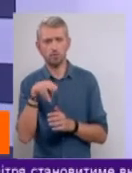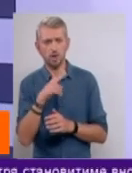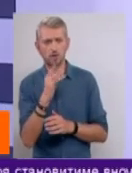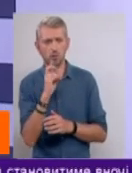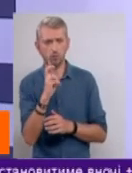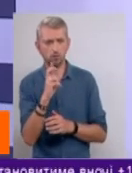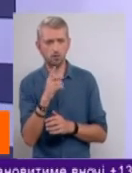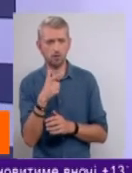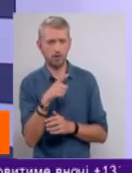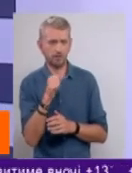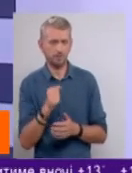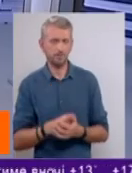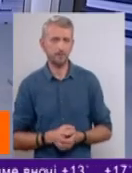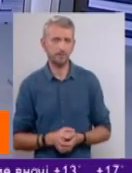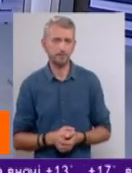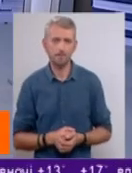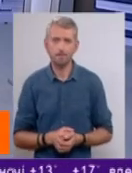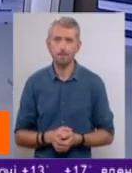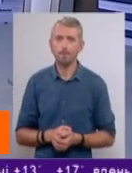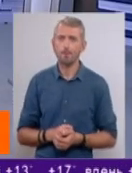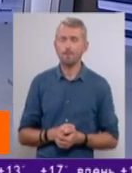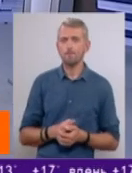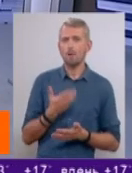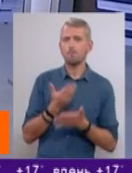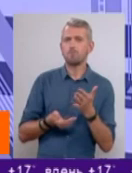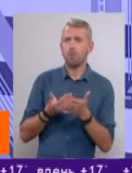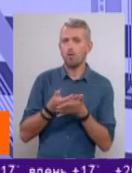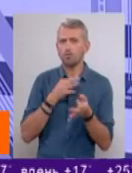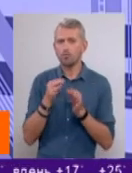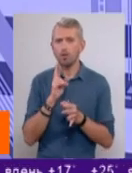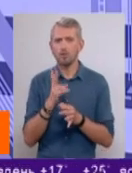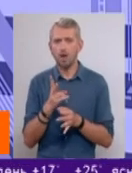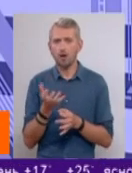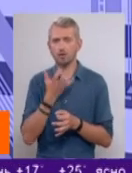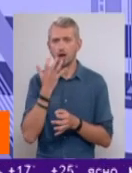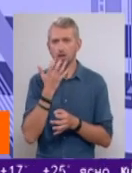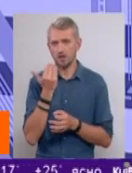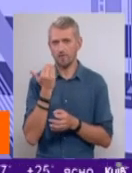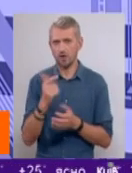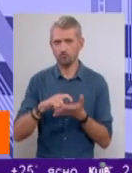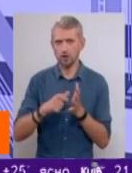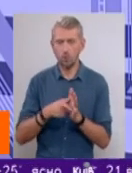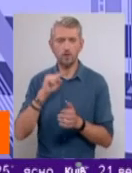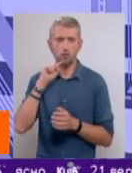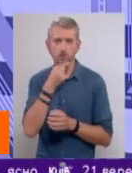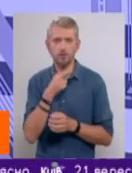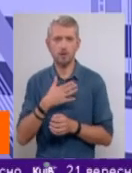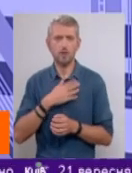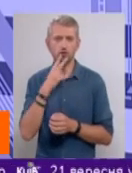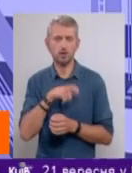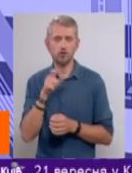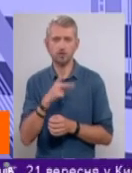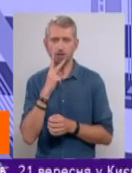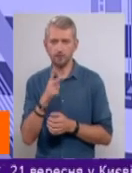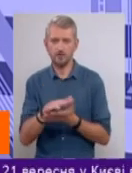кубічних метрів. Лайфхаки і поради, як все-таки нагріти ваше житло і заощадити. Для наших глядачів у